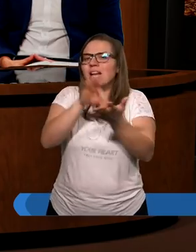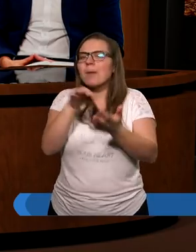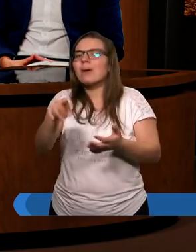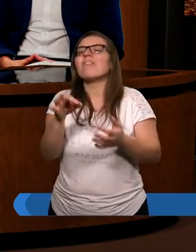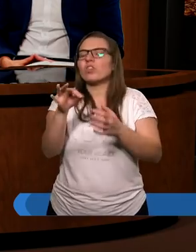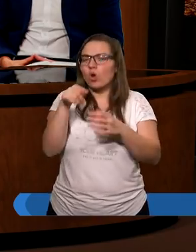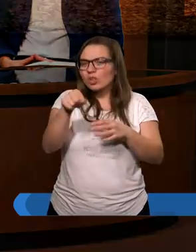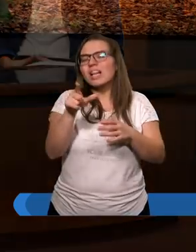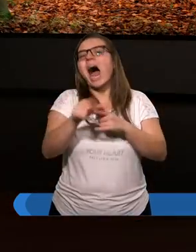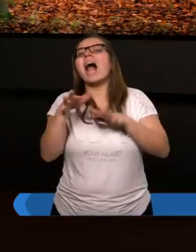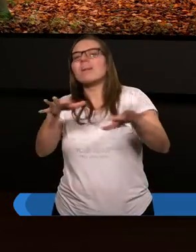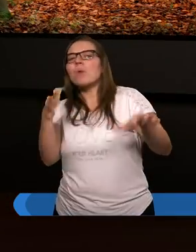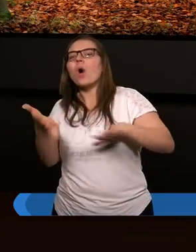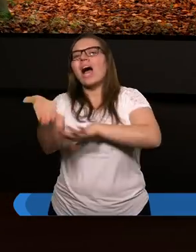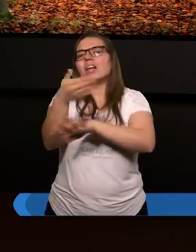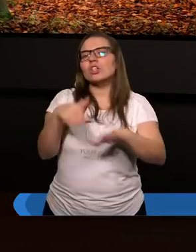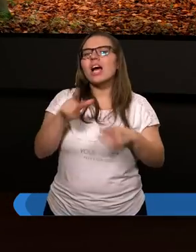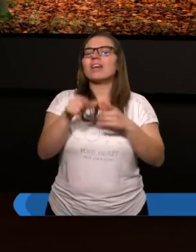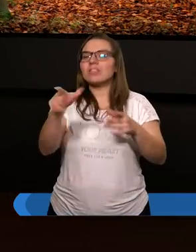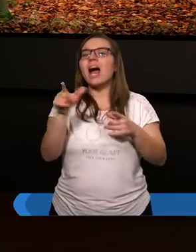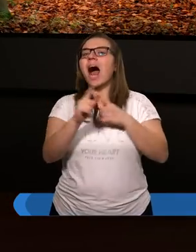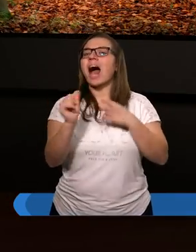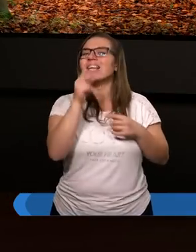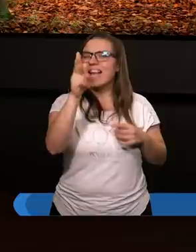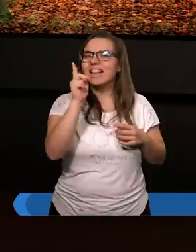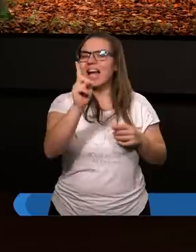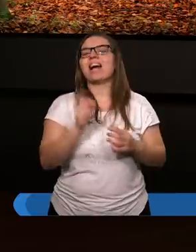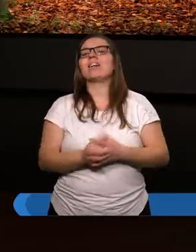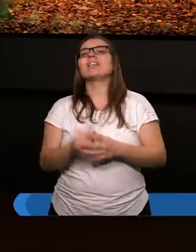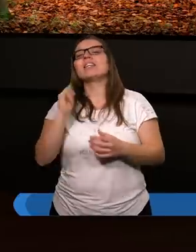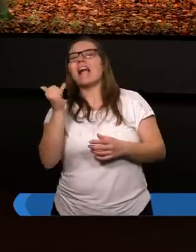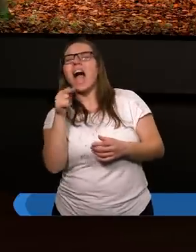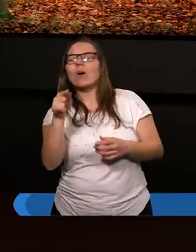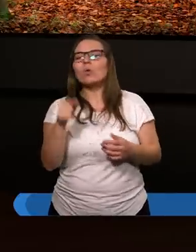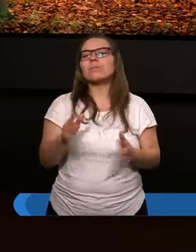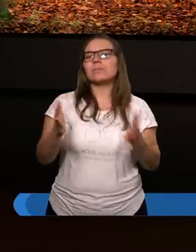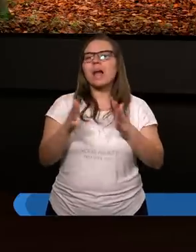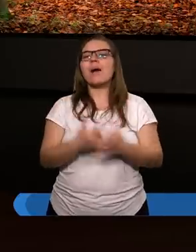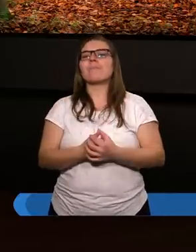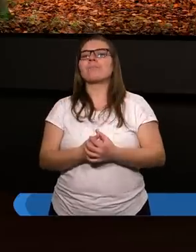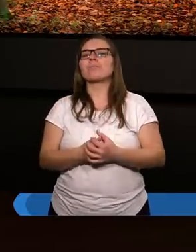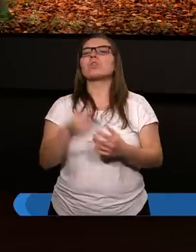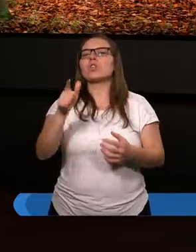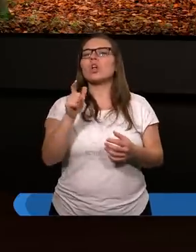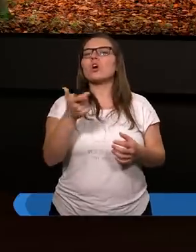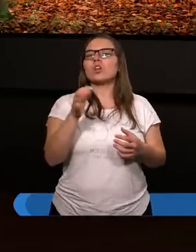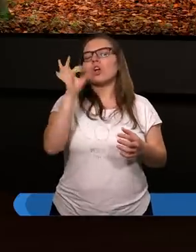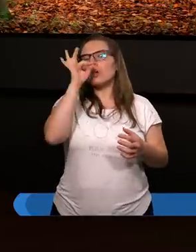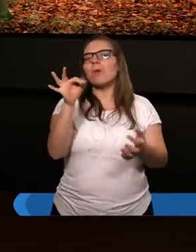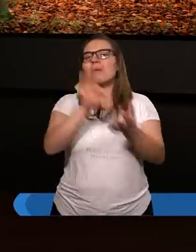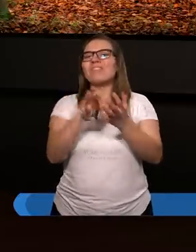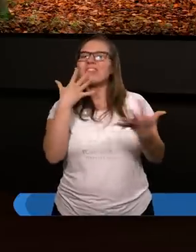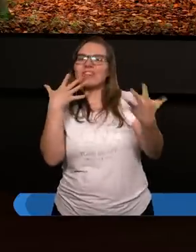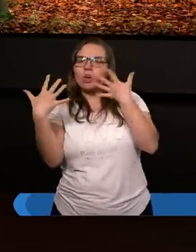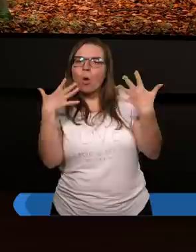spora część. A jednak jakoś tam to dość dobrze pewnie